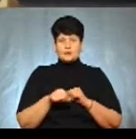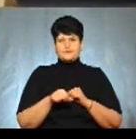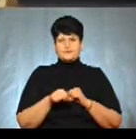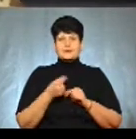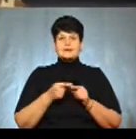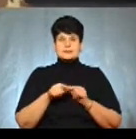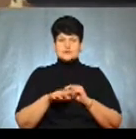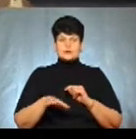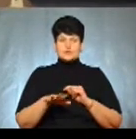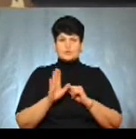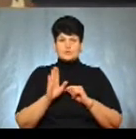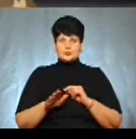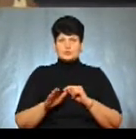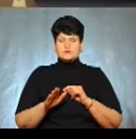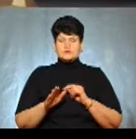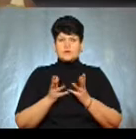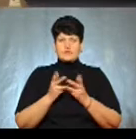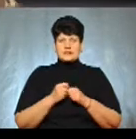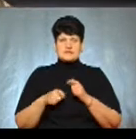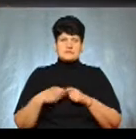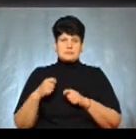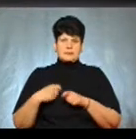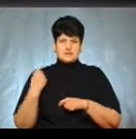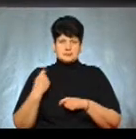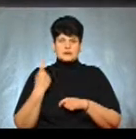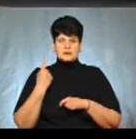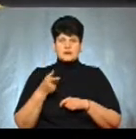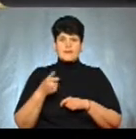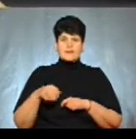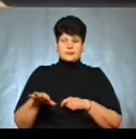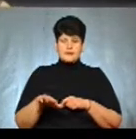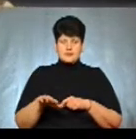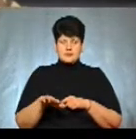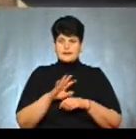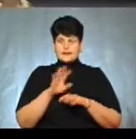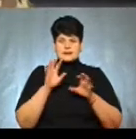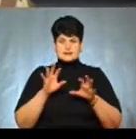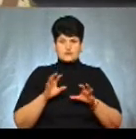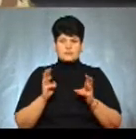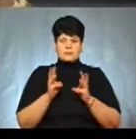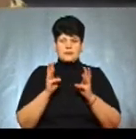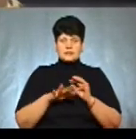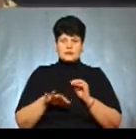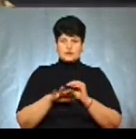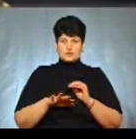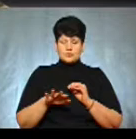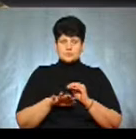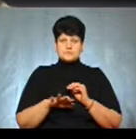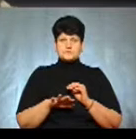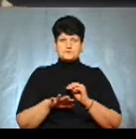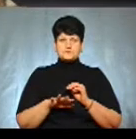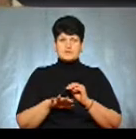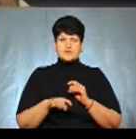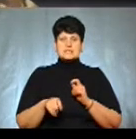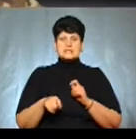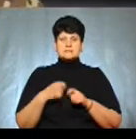на тих територіях ми будемо розраховувати збитки. За один гектар незаконного випалювання території об'єкту природозаповідного фонду,